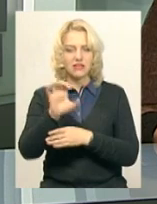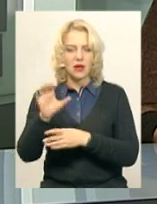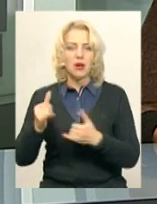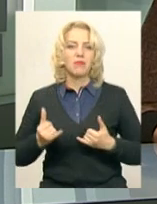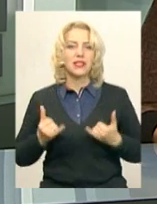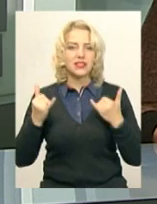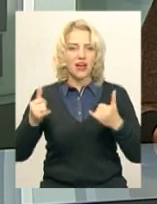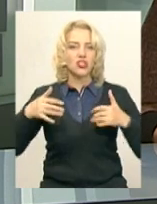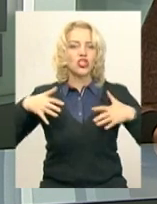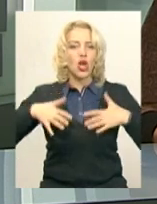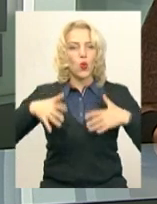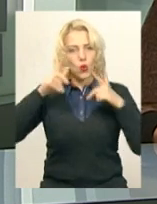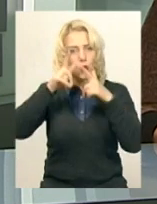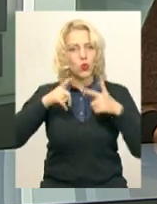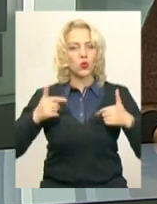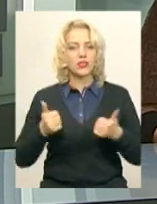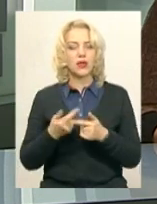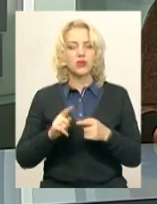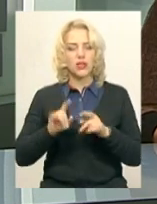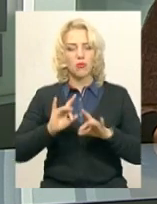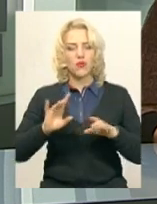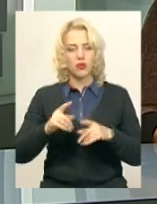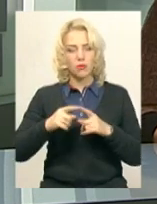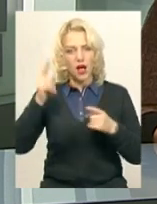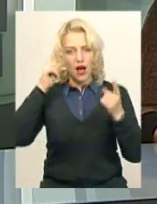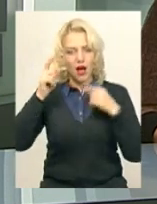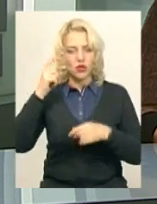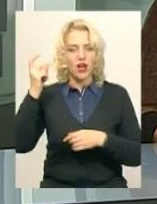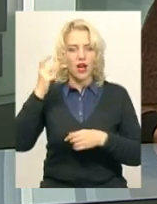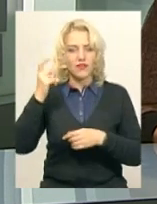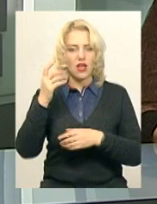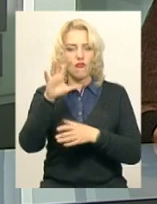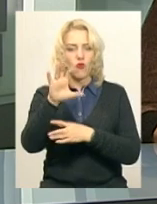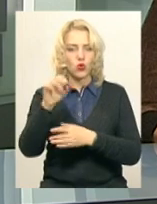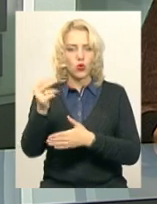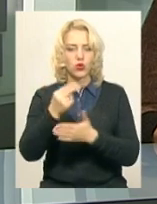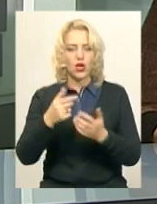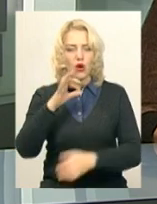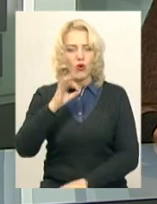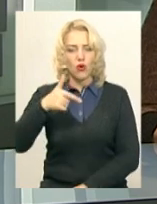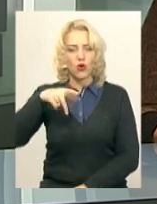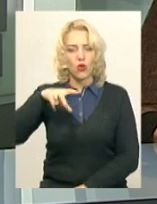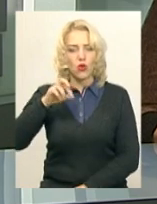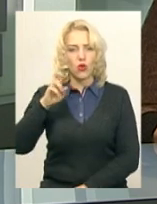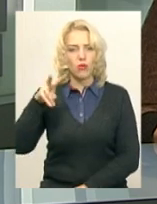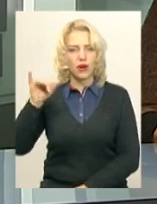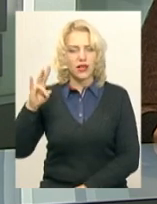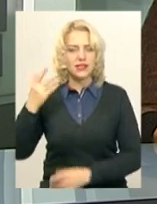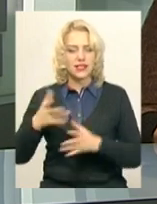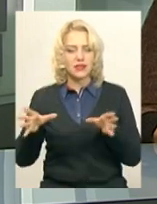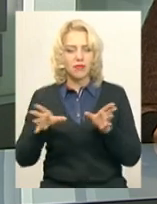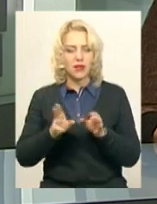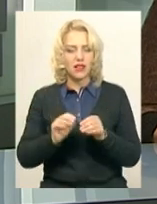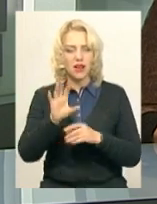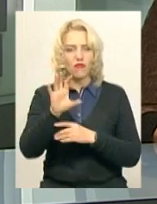Грузії. Про це повідомив один із її авторів – харківський фотохудожник Володимир Оглоблін. За його словами, це спільна виставка з його колегою,